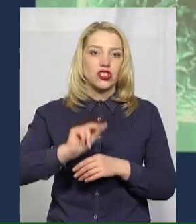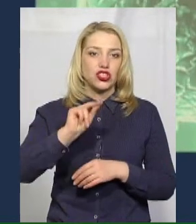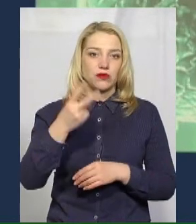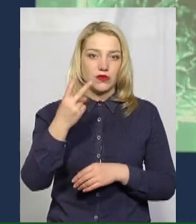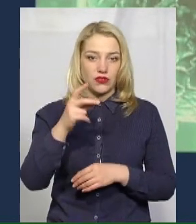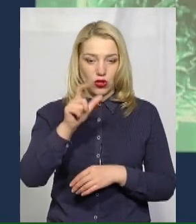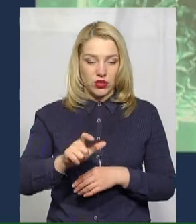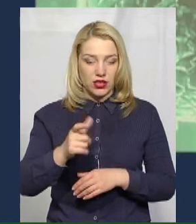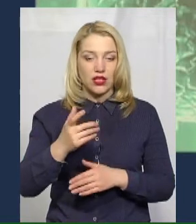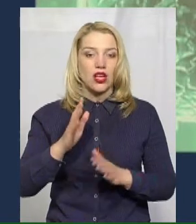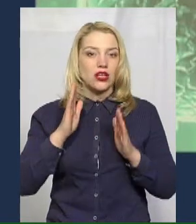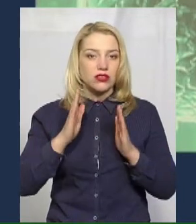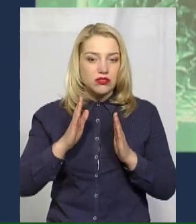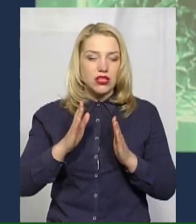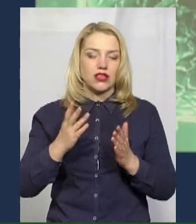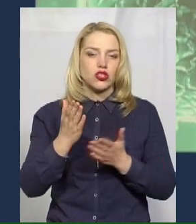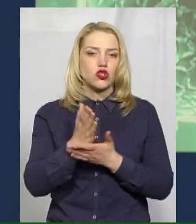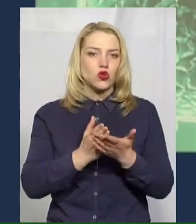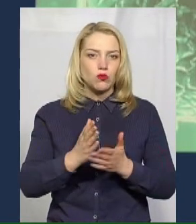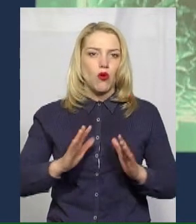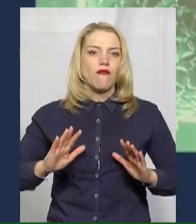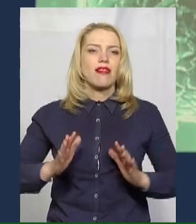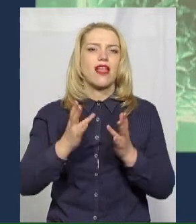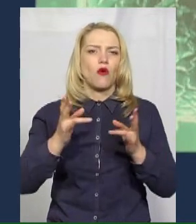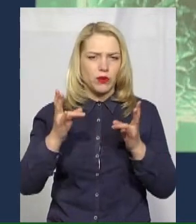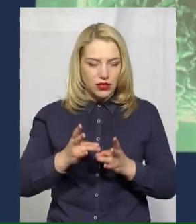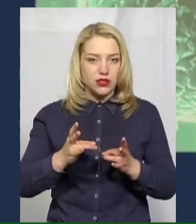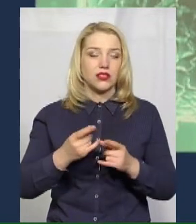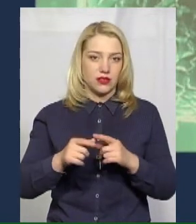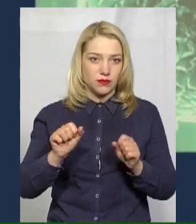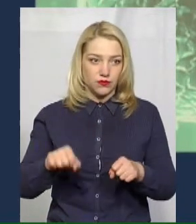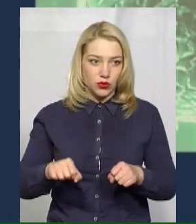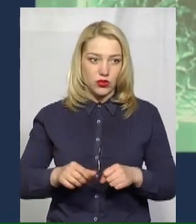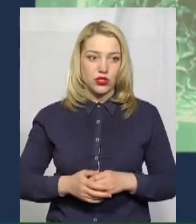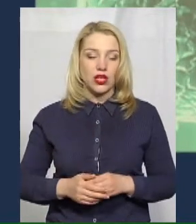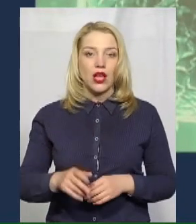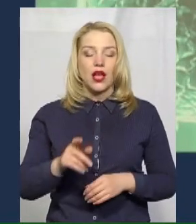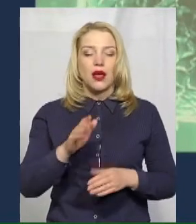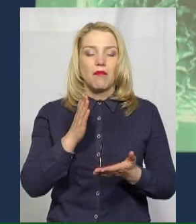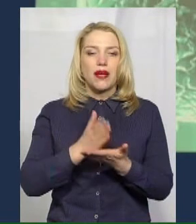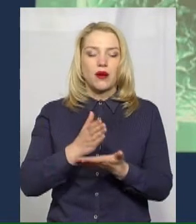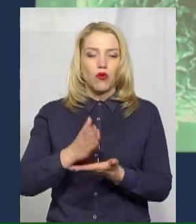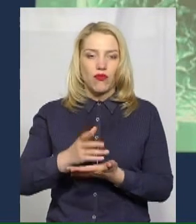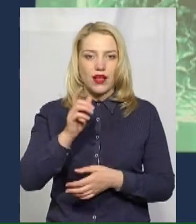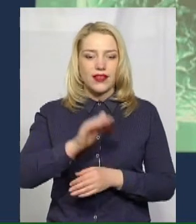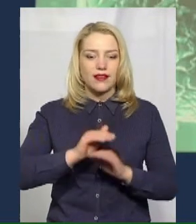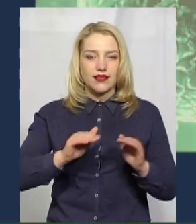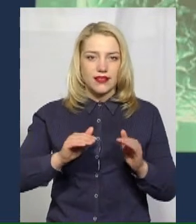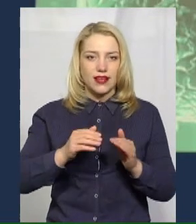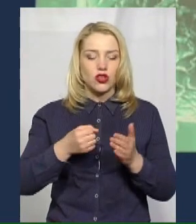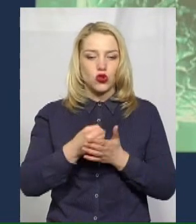службової необхідності. Перебування в громадських місцях осіб, які не досягли 14 років без супроводу батьків.